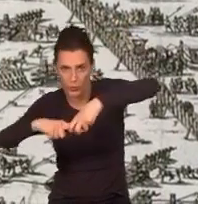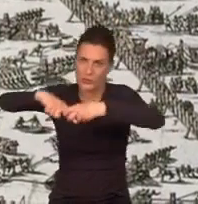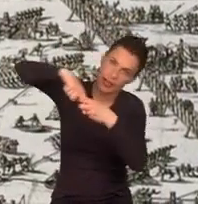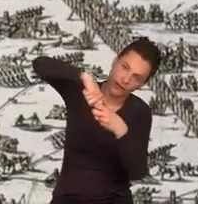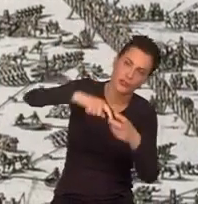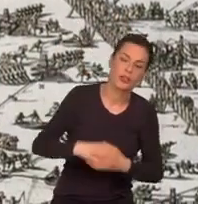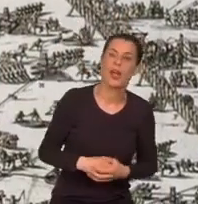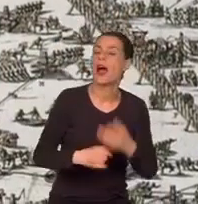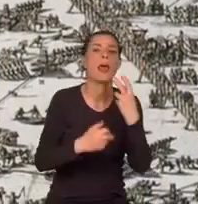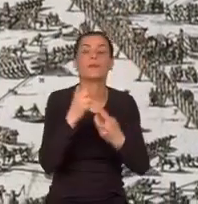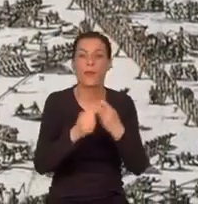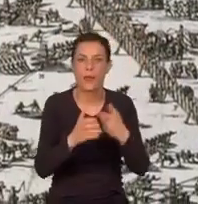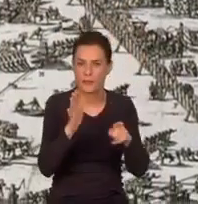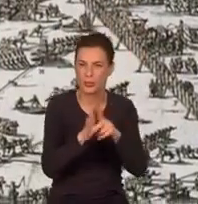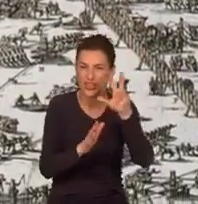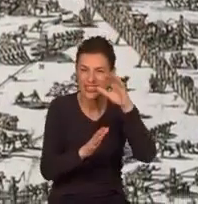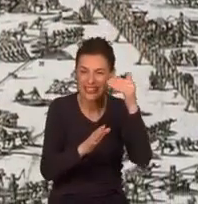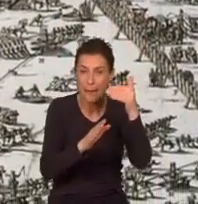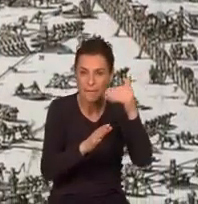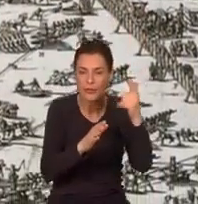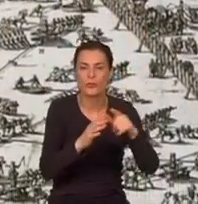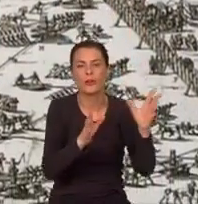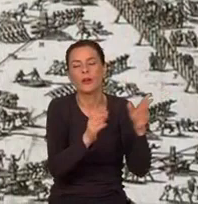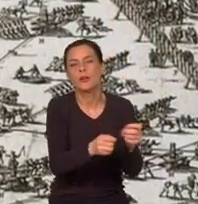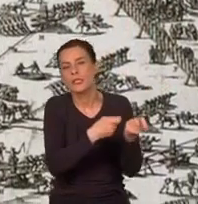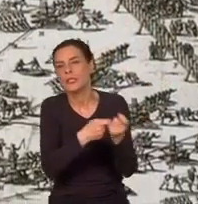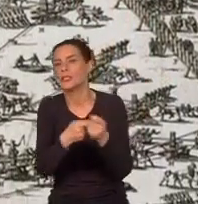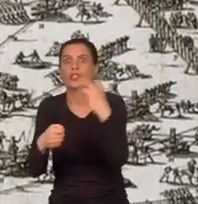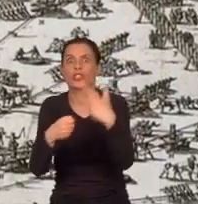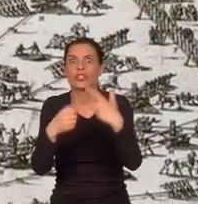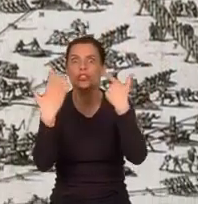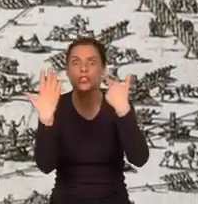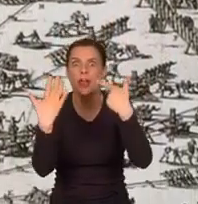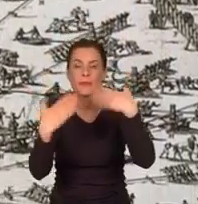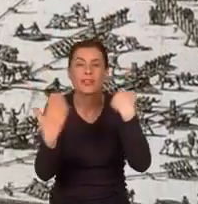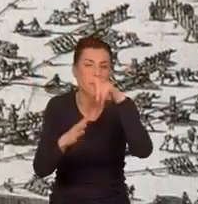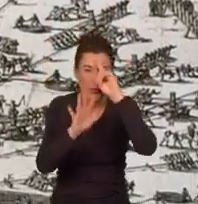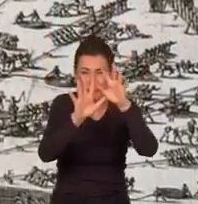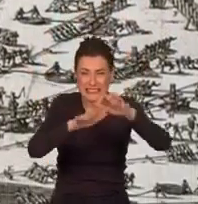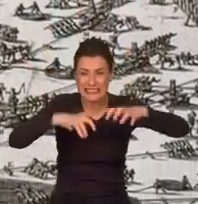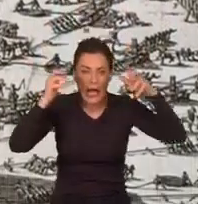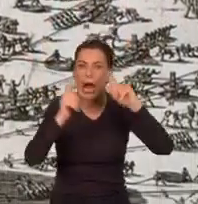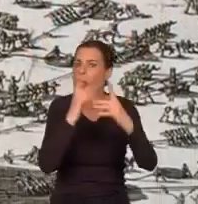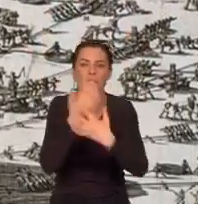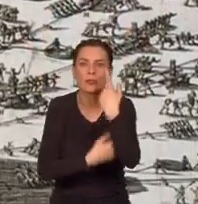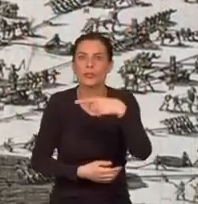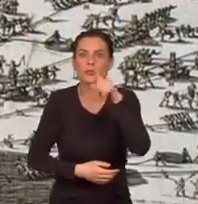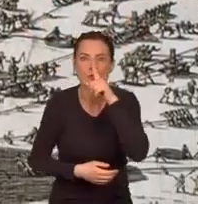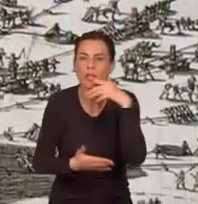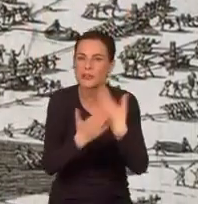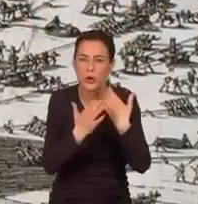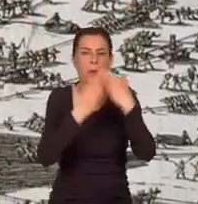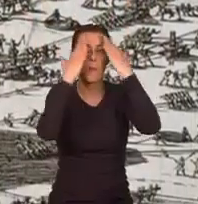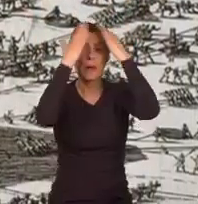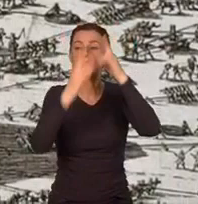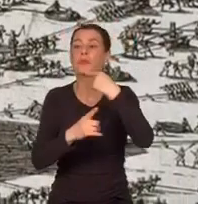Przebycie 300 metrów zajęło 37 dni. Mimo tłumów, manewrowanie odbywało się w ciszy, bo